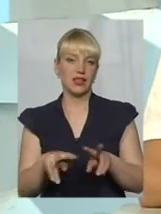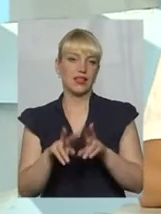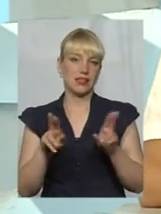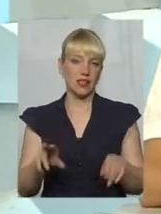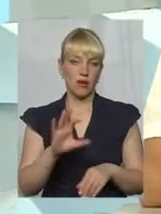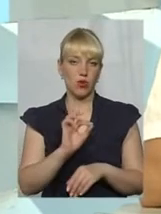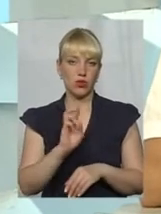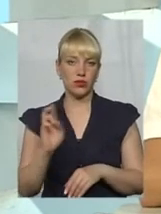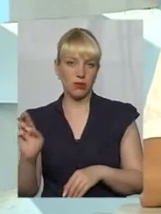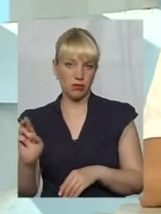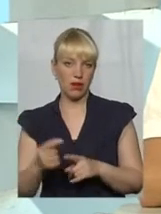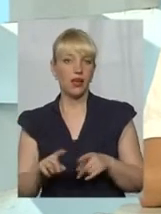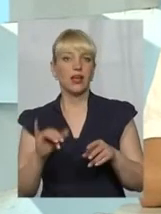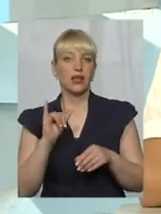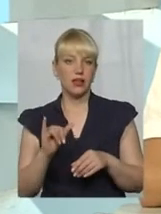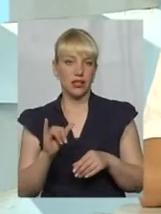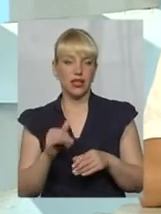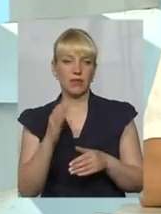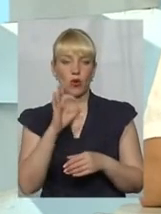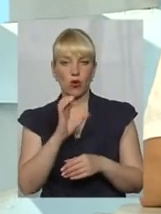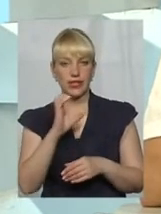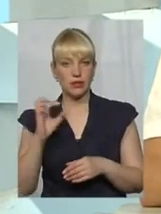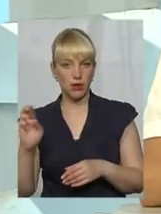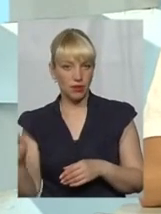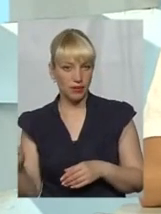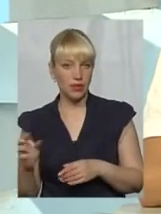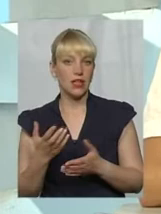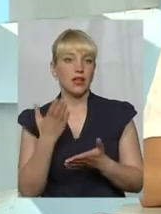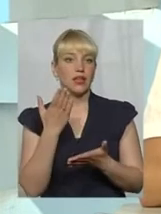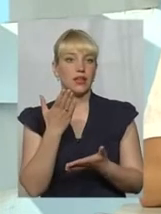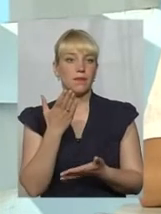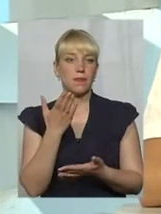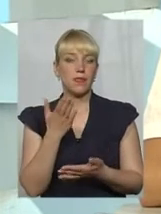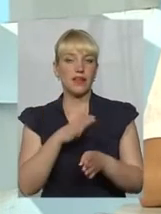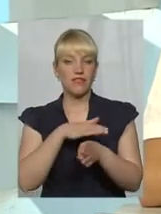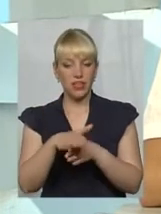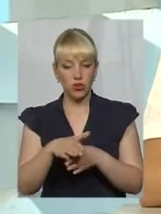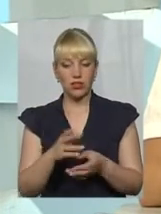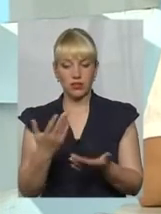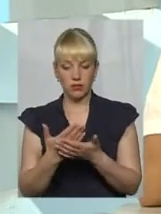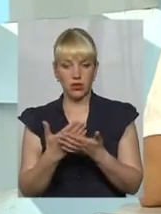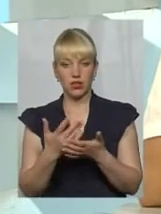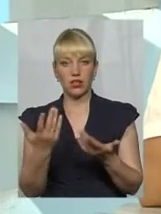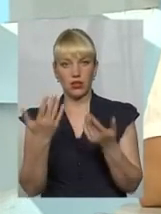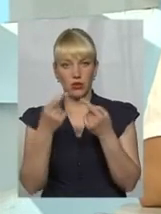в ОСББ виконали певні роботи,